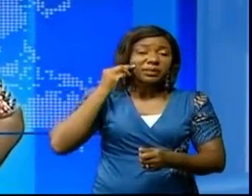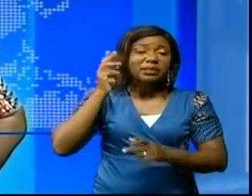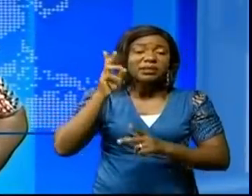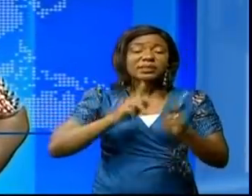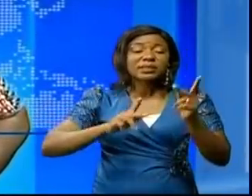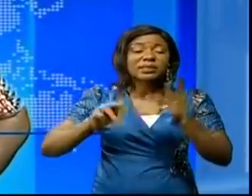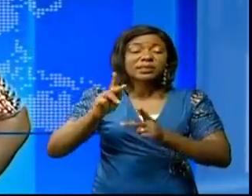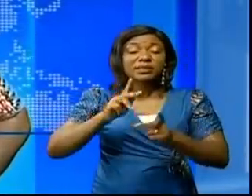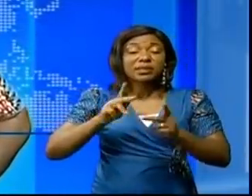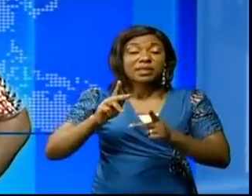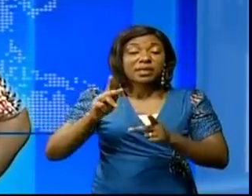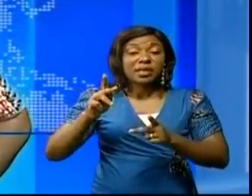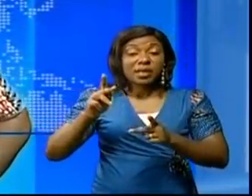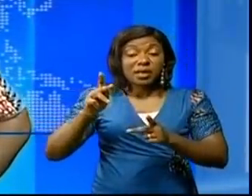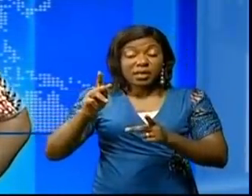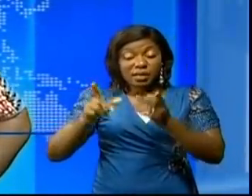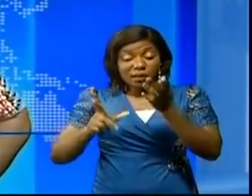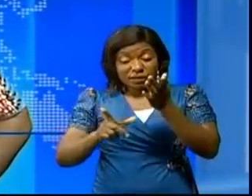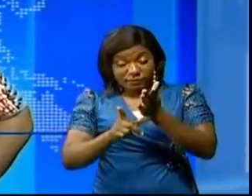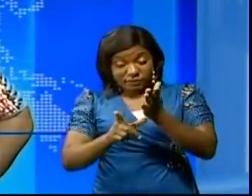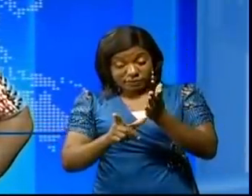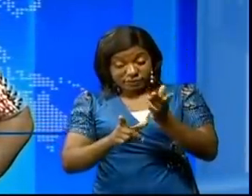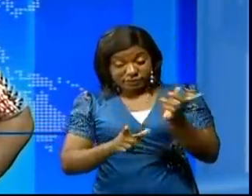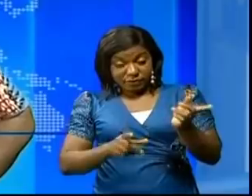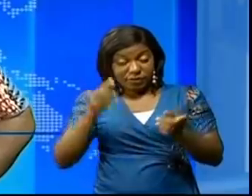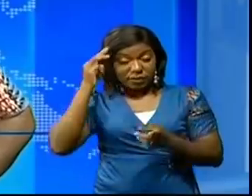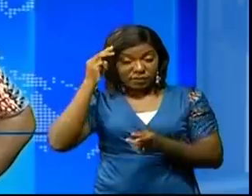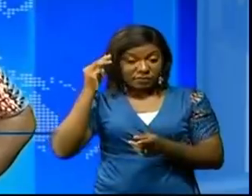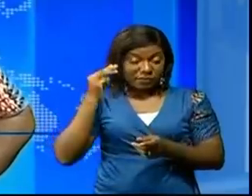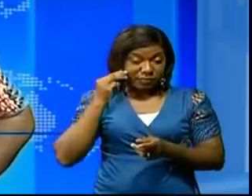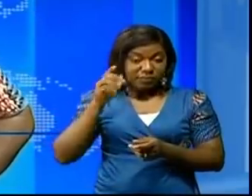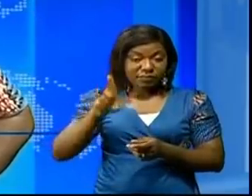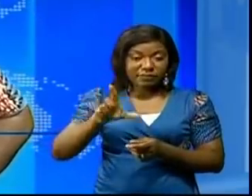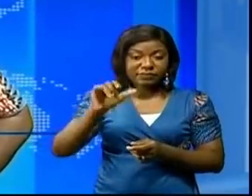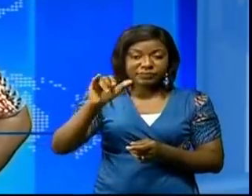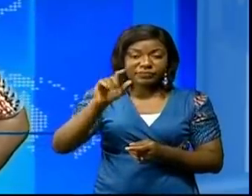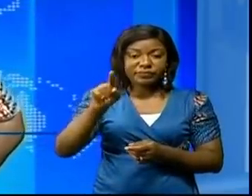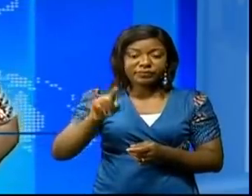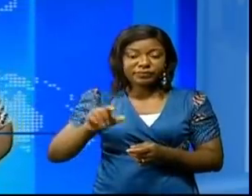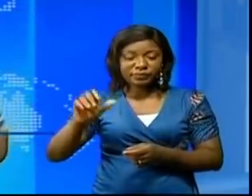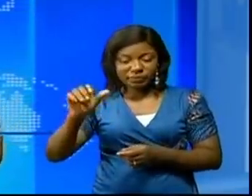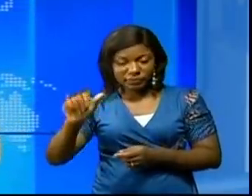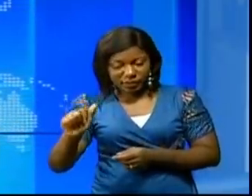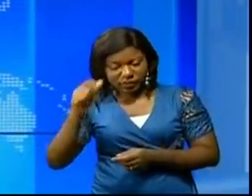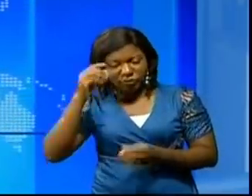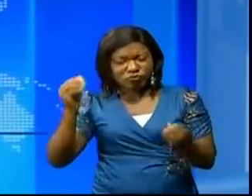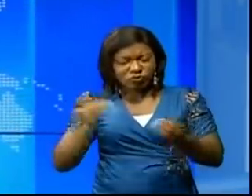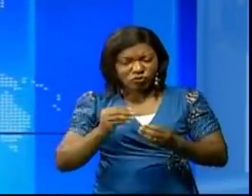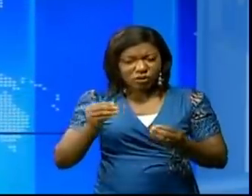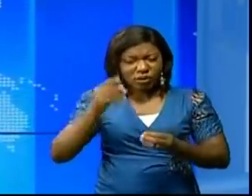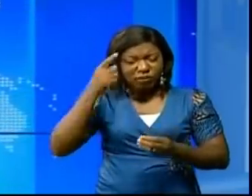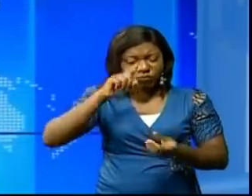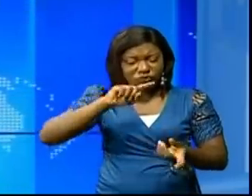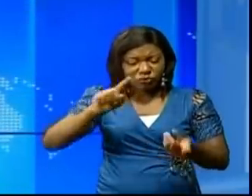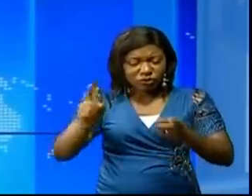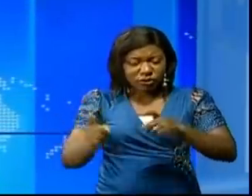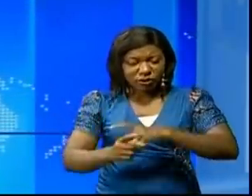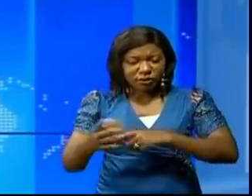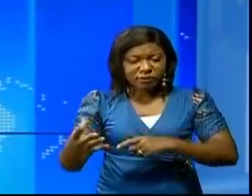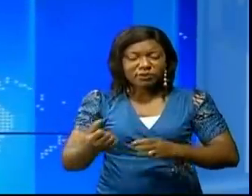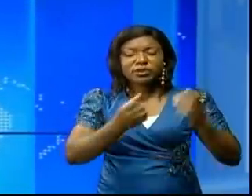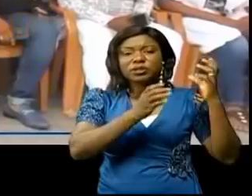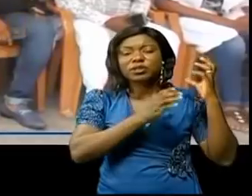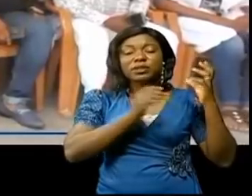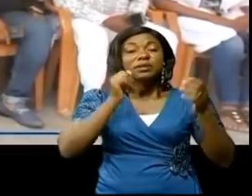Kinshasa, Hygiène et Prévention, Lisa Nembalemba, dans le but d'améliorer la prise en charge des malades.